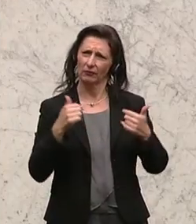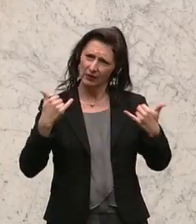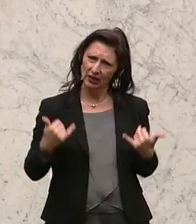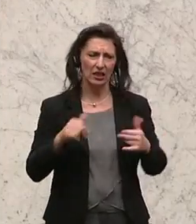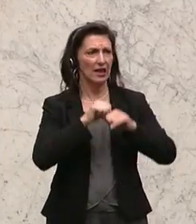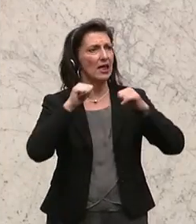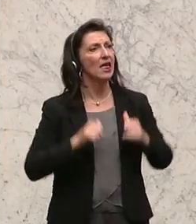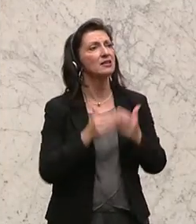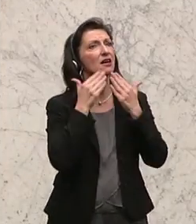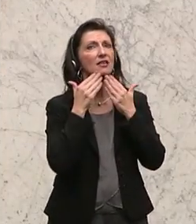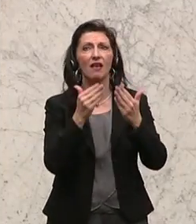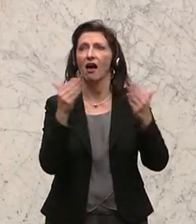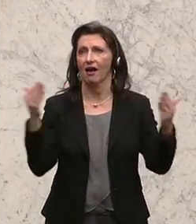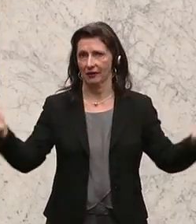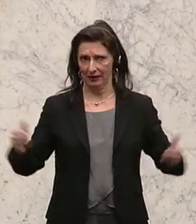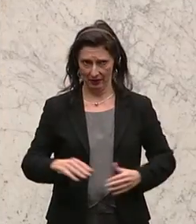aus, meine Damen und Herren.